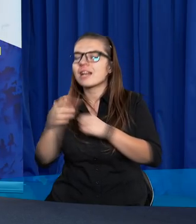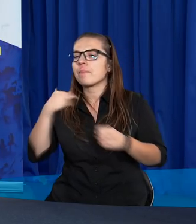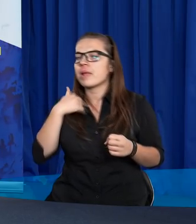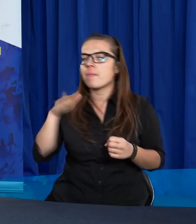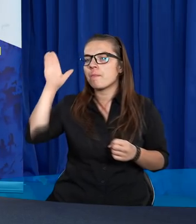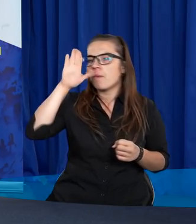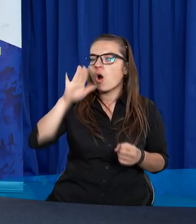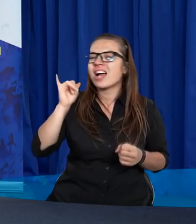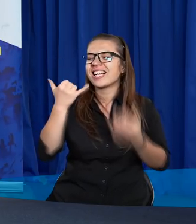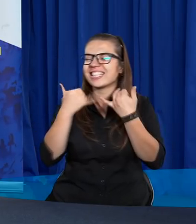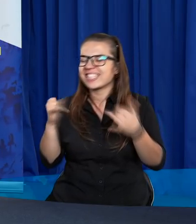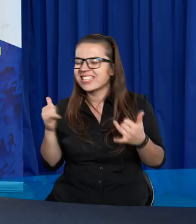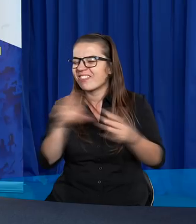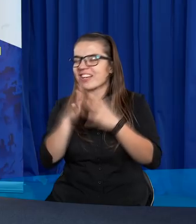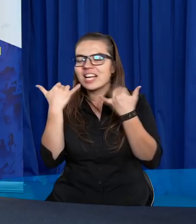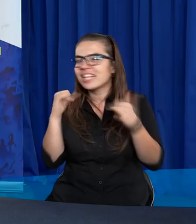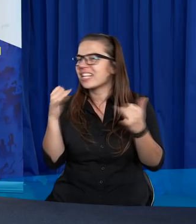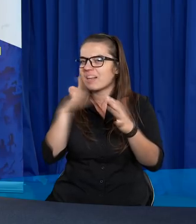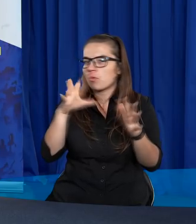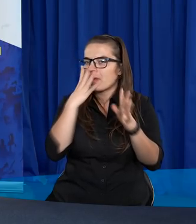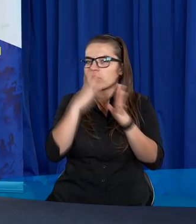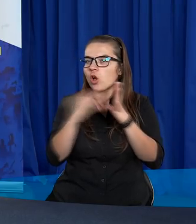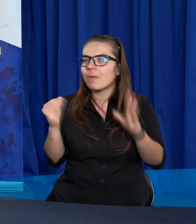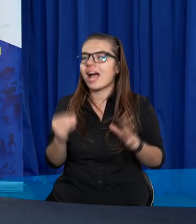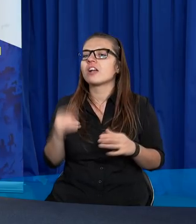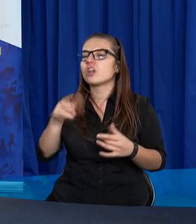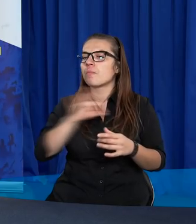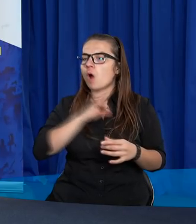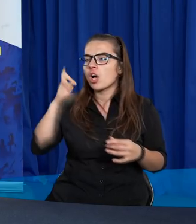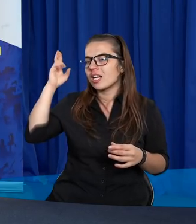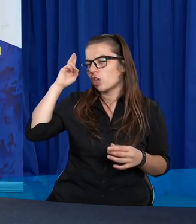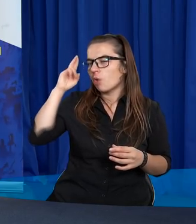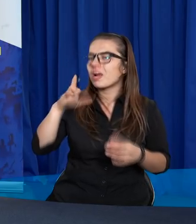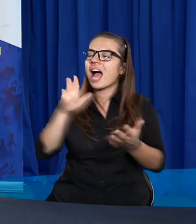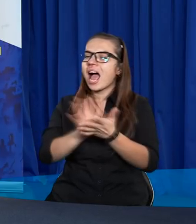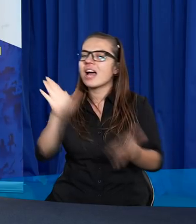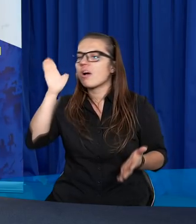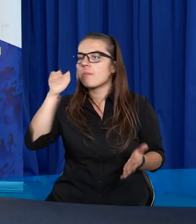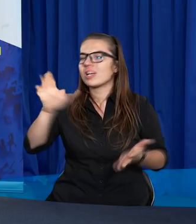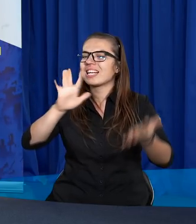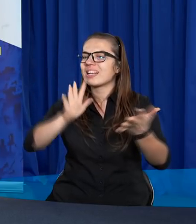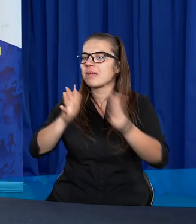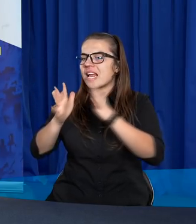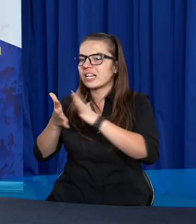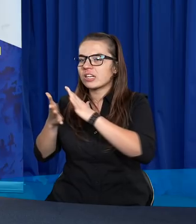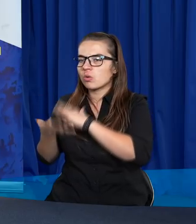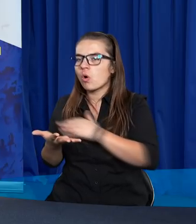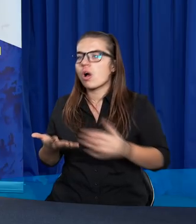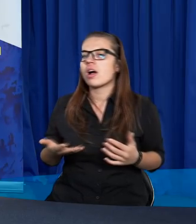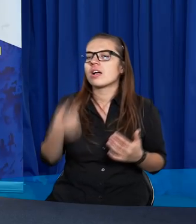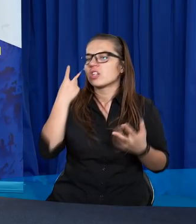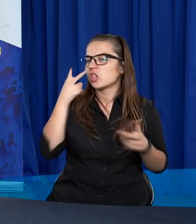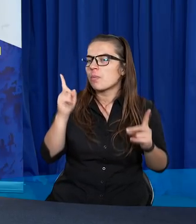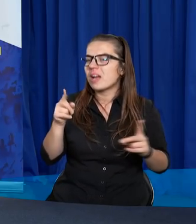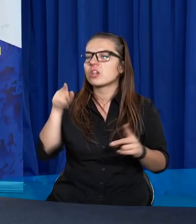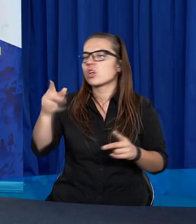Boga w innym świetle i kiedy moje zrozumienie charakteru Bożego się zmieniło, zobaczyłem,